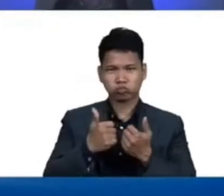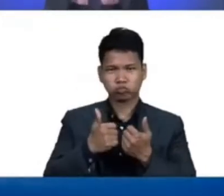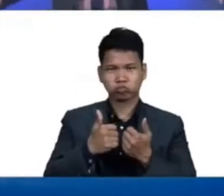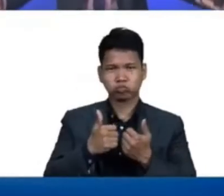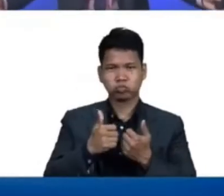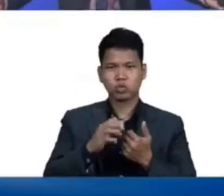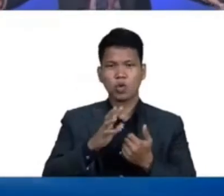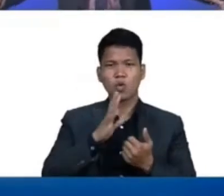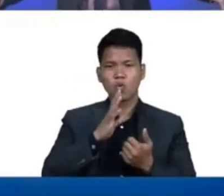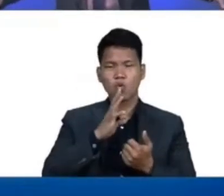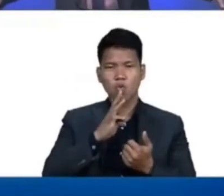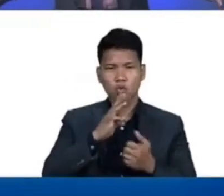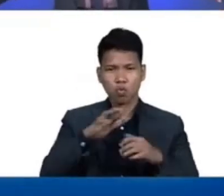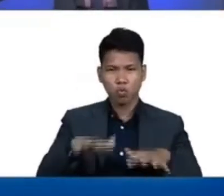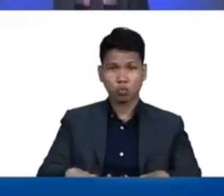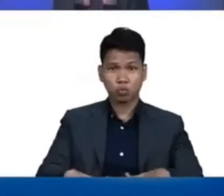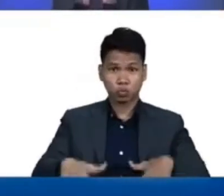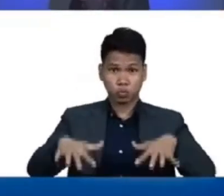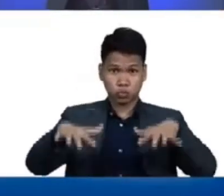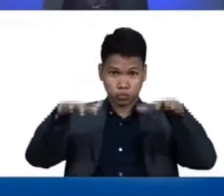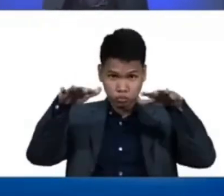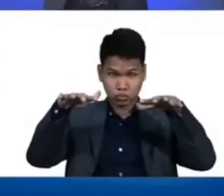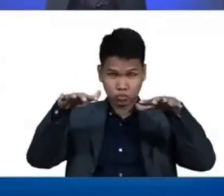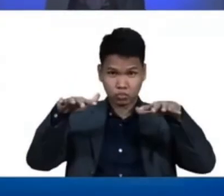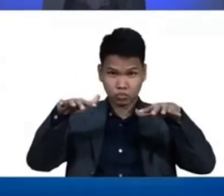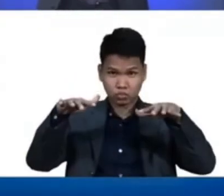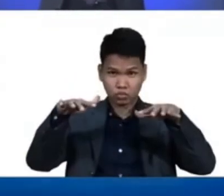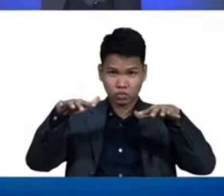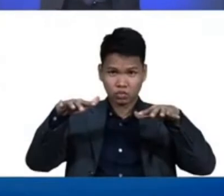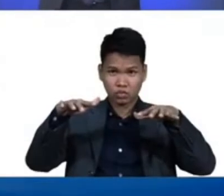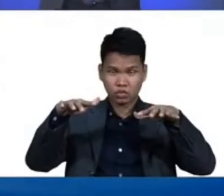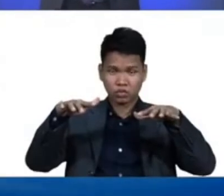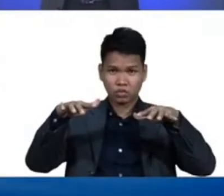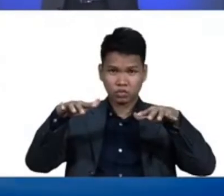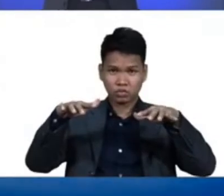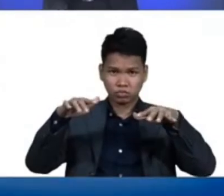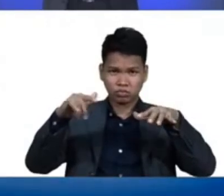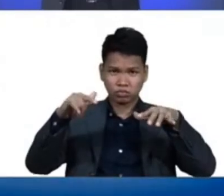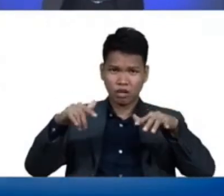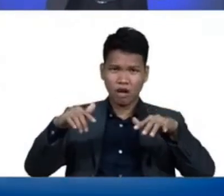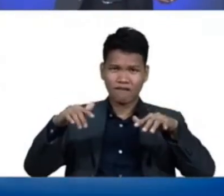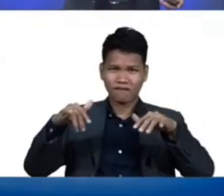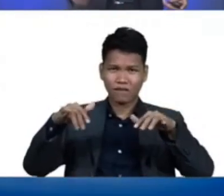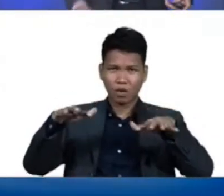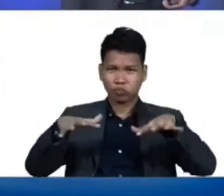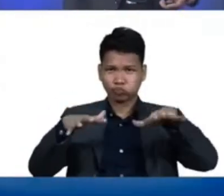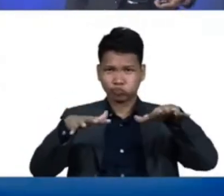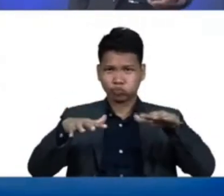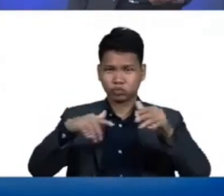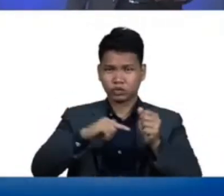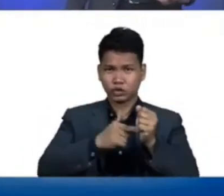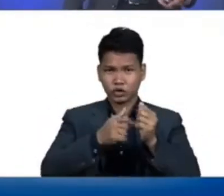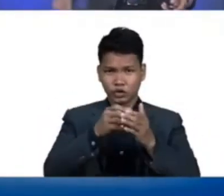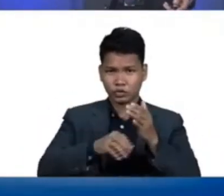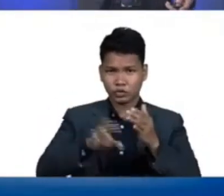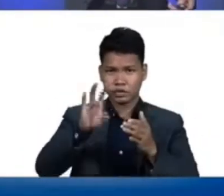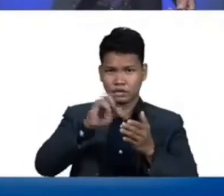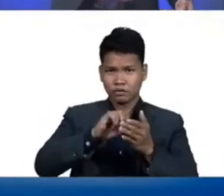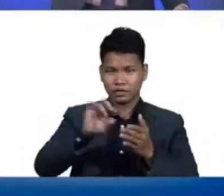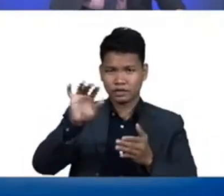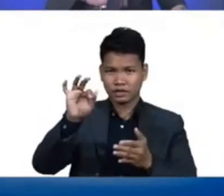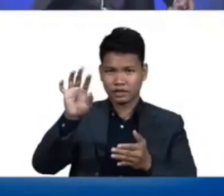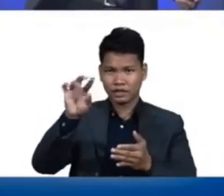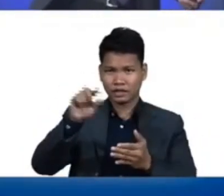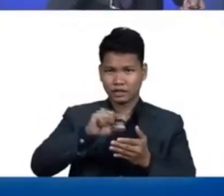yung baha and kung gaano kataas. the waters, Genesis 7, 19, and 20, and the